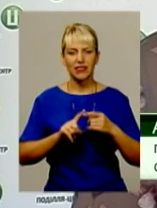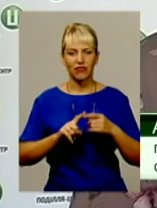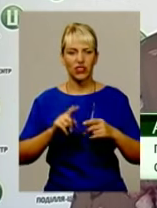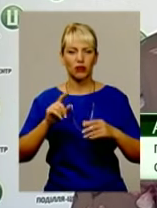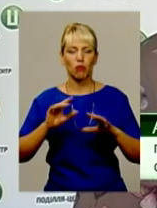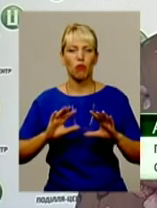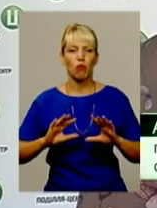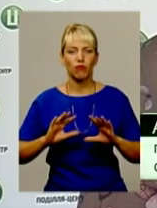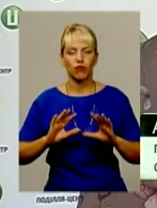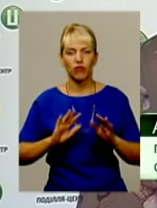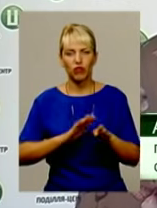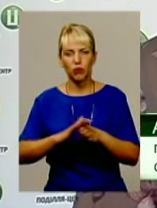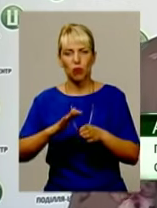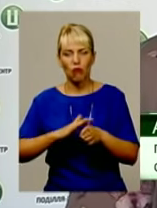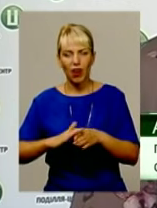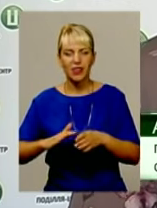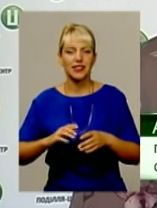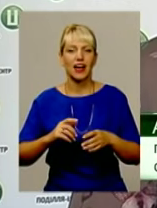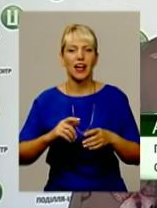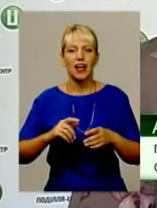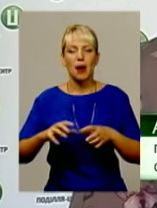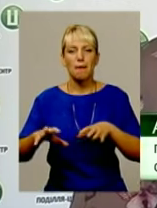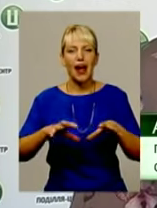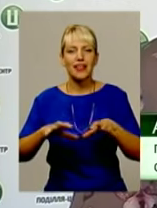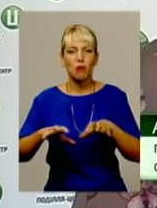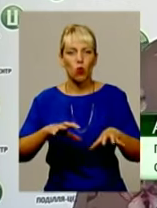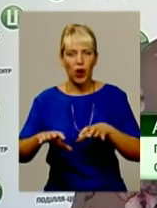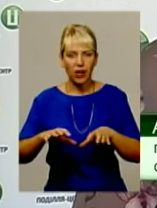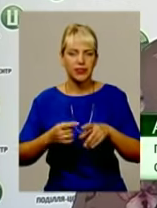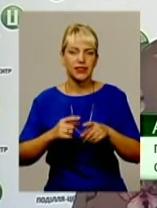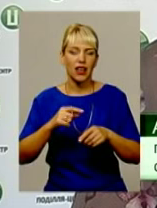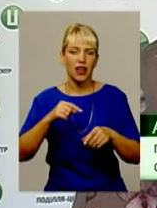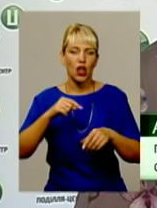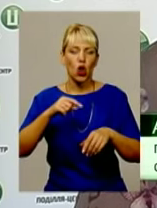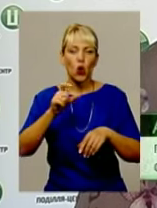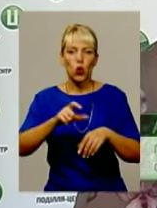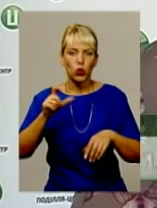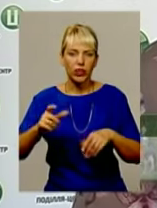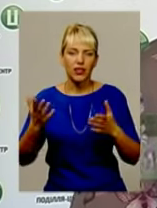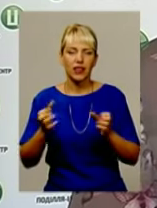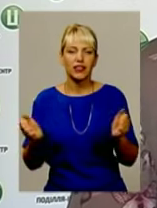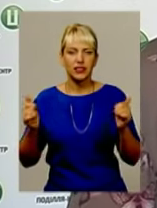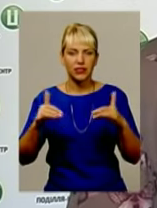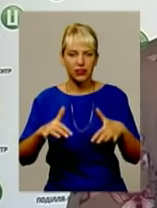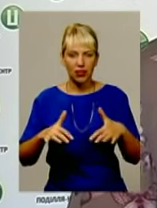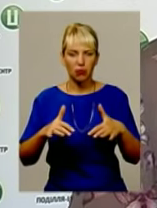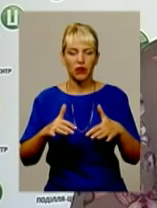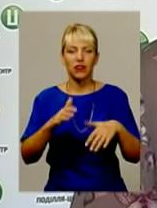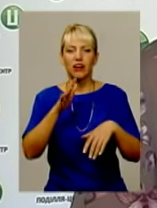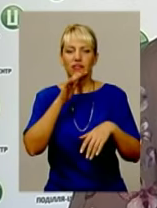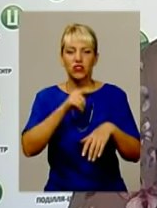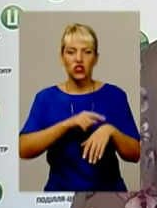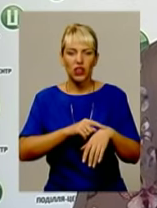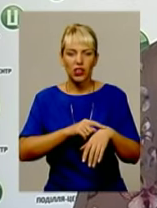емоціями людей, які зібрані у відповідний час, у відповідному місці і з відповідною чиєюсь